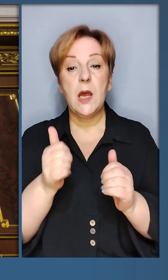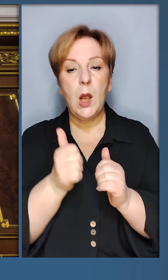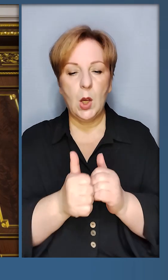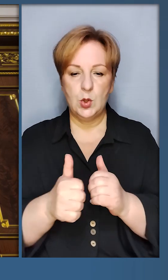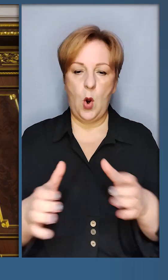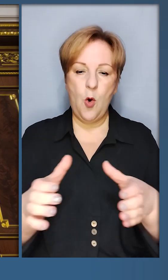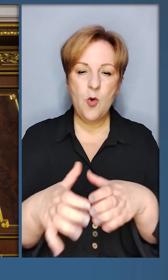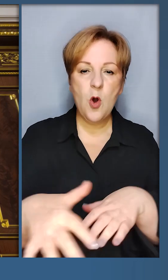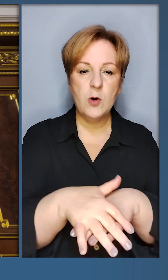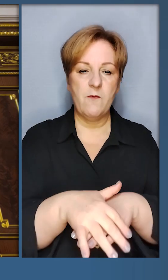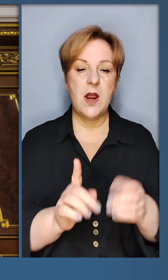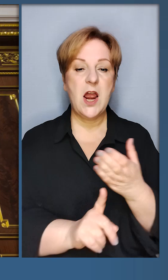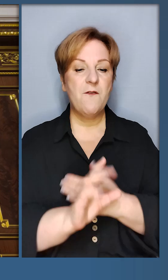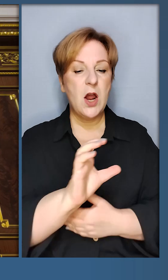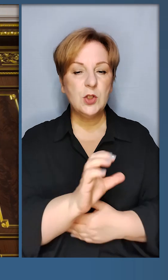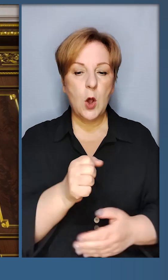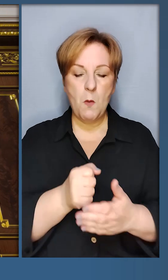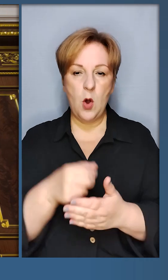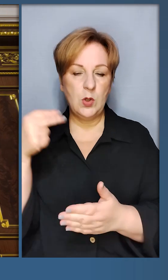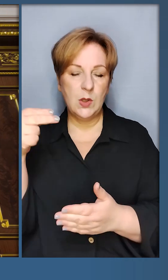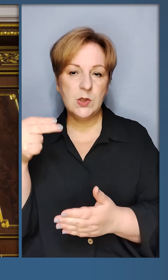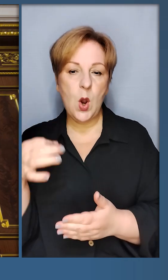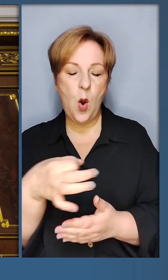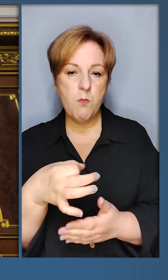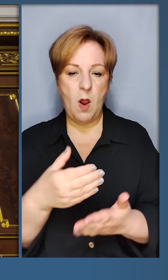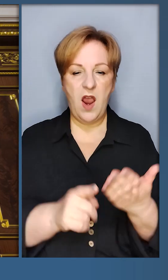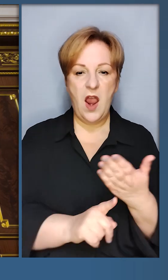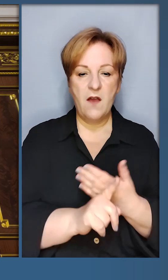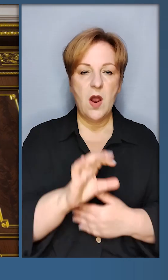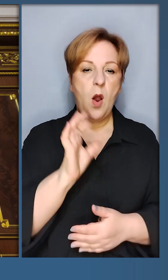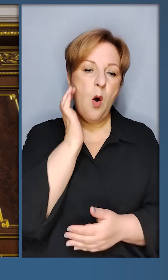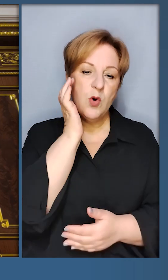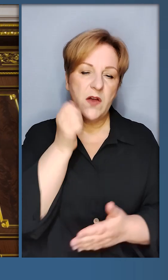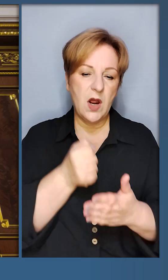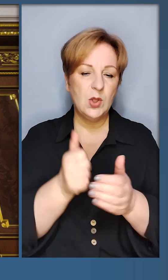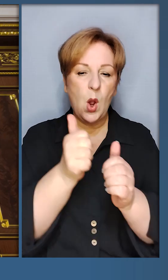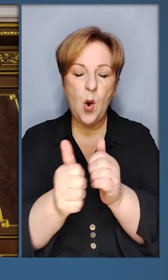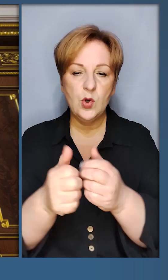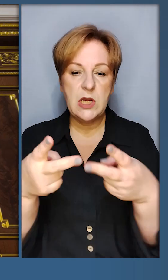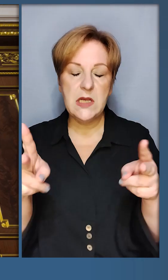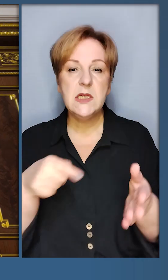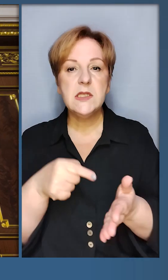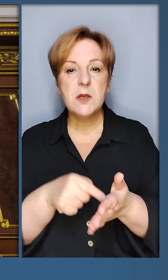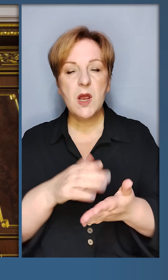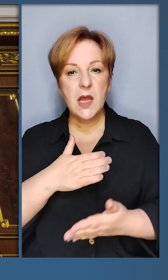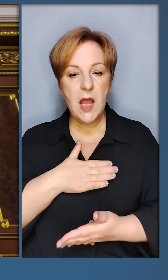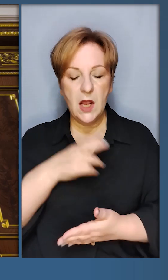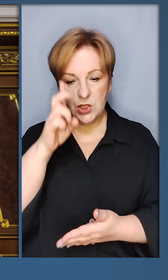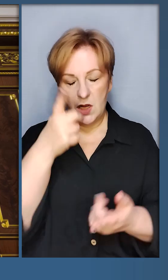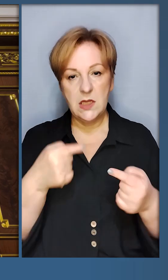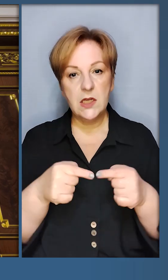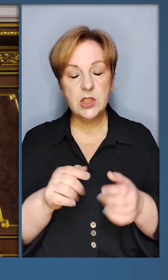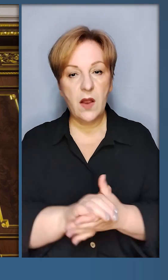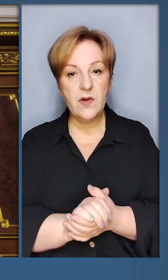Кожній громаді від Сумщини до Запорізької області, від Оріхова до кожного іншого міста нашої